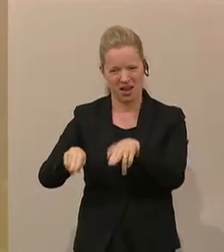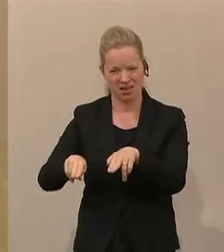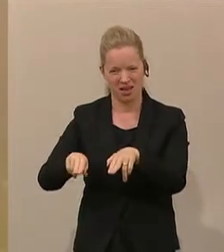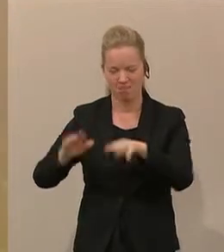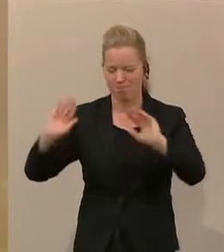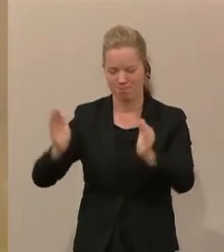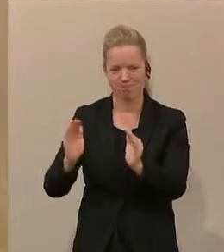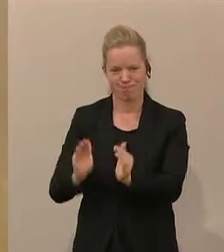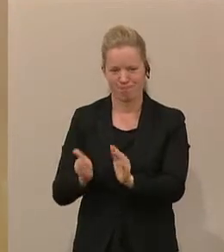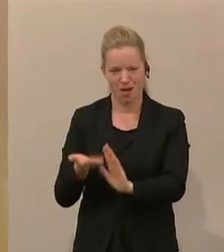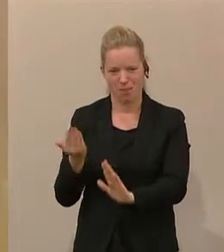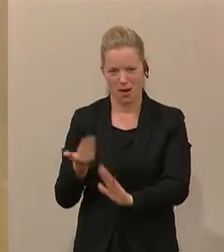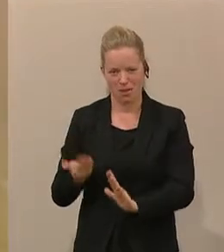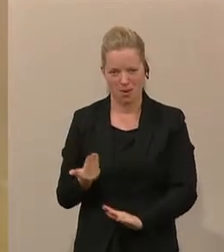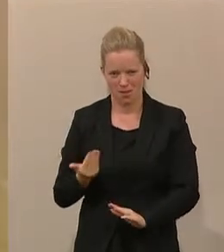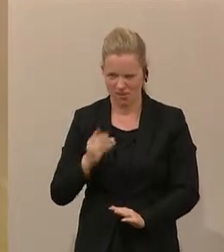Minderheiten.